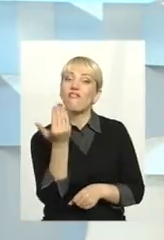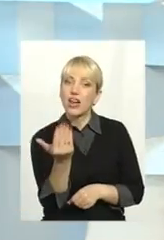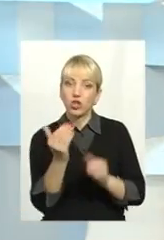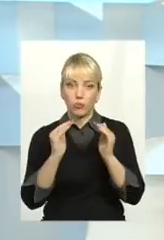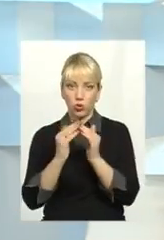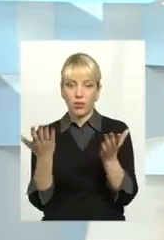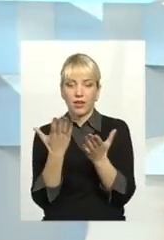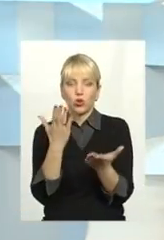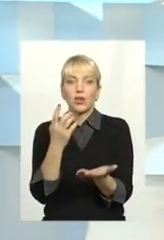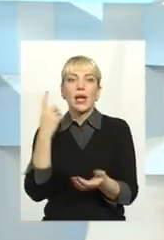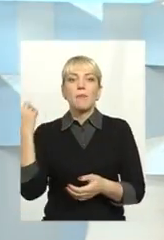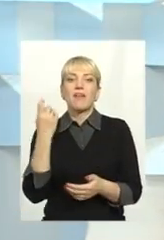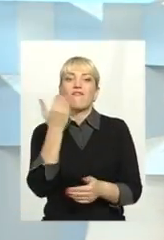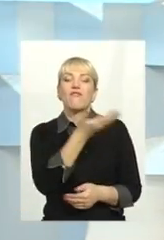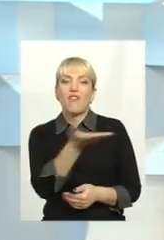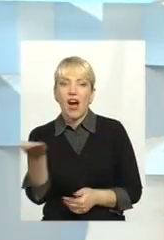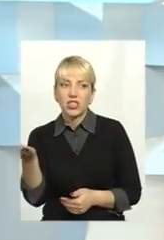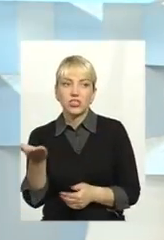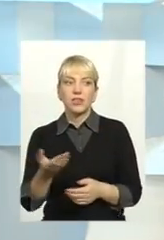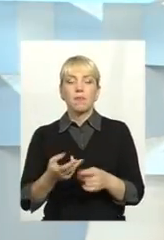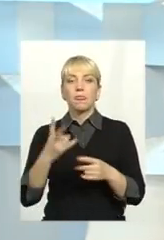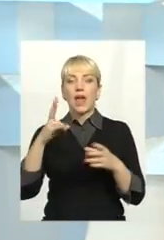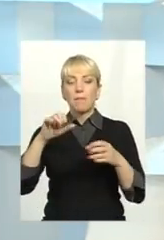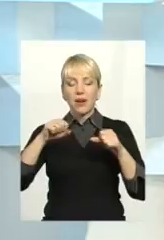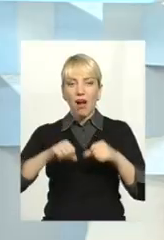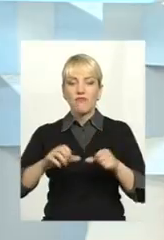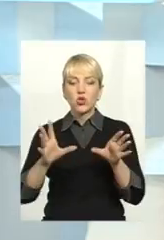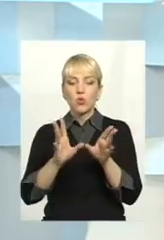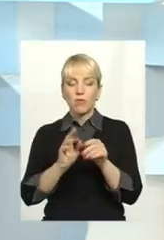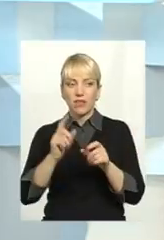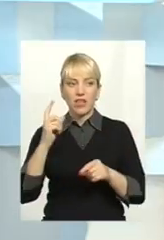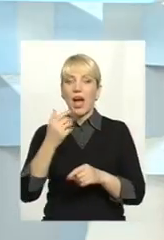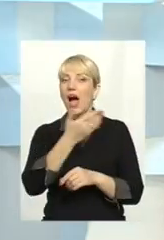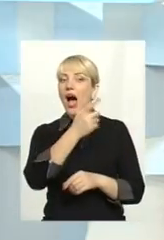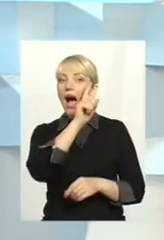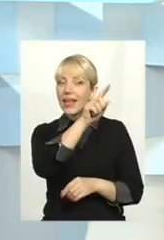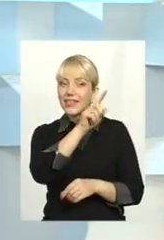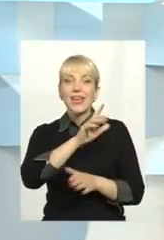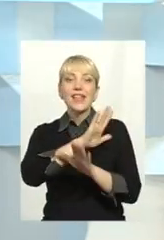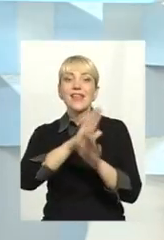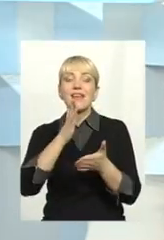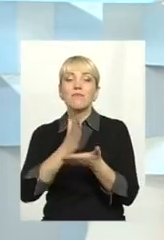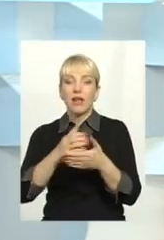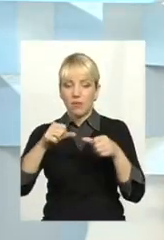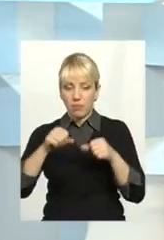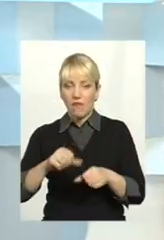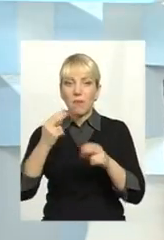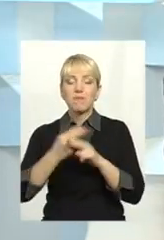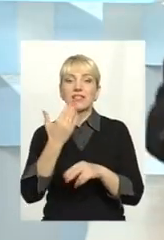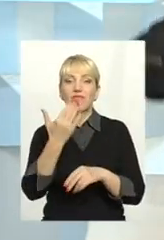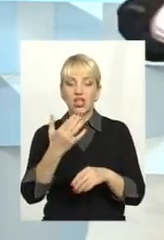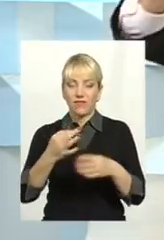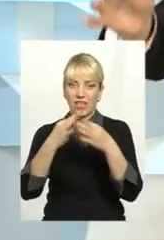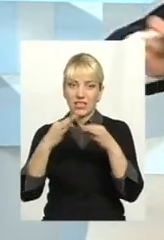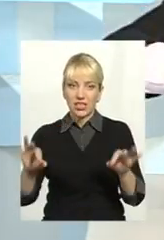вам, всім совладельцям, на праві спільної сумісної власності. Вони не мали права без вашого разрешення любі делать